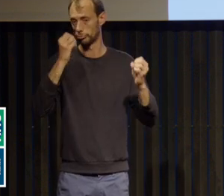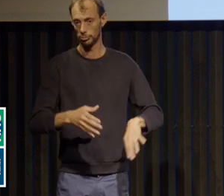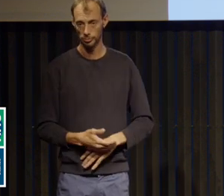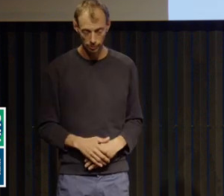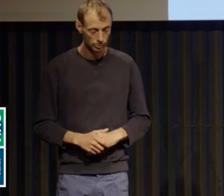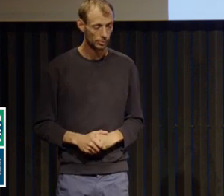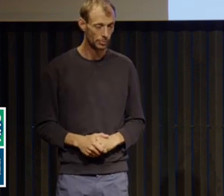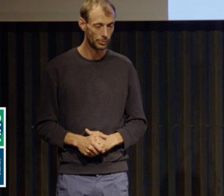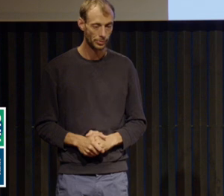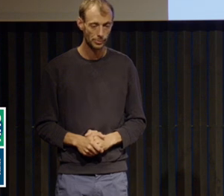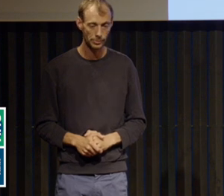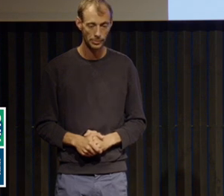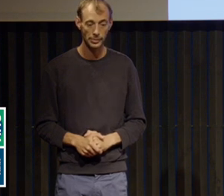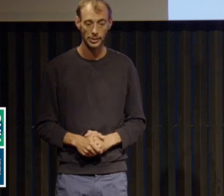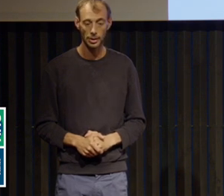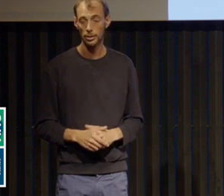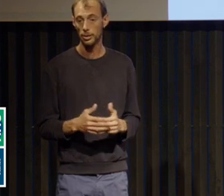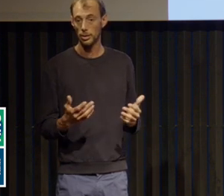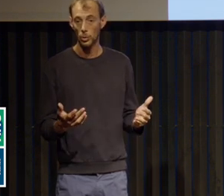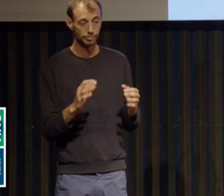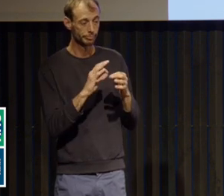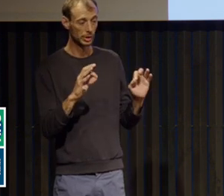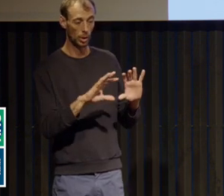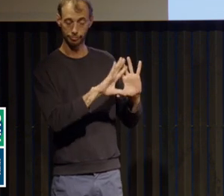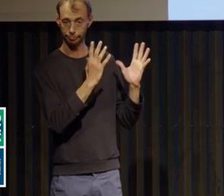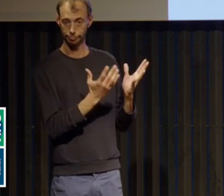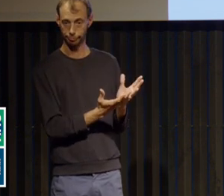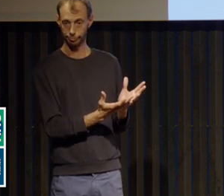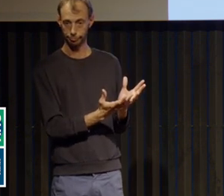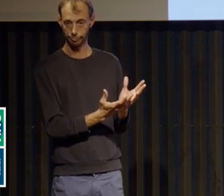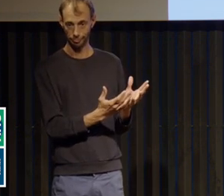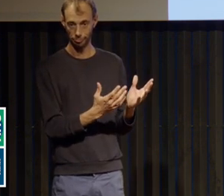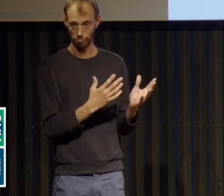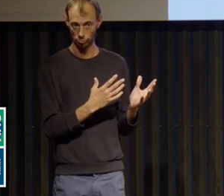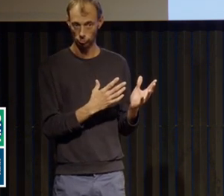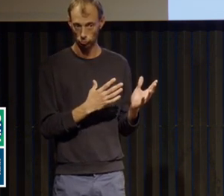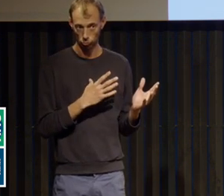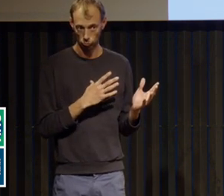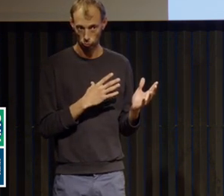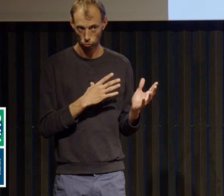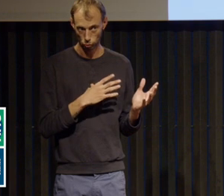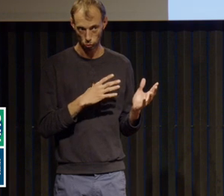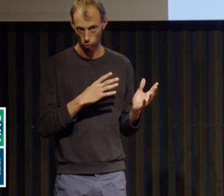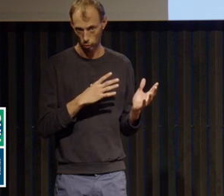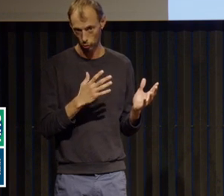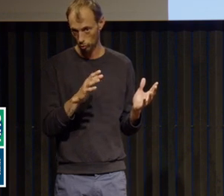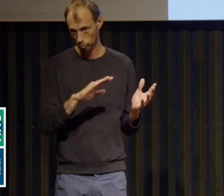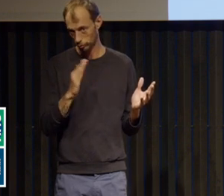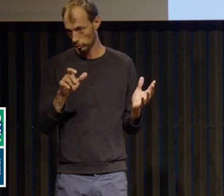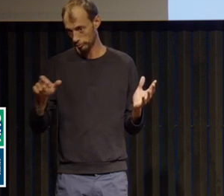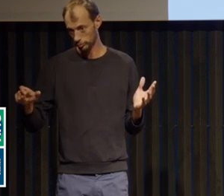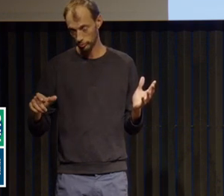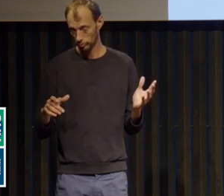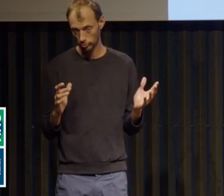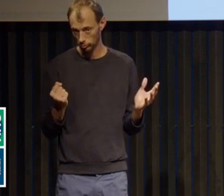Alors, des histoires comme ça, évidemment, on en voit et puis il y en a beaucoup sans doute qui se passent,